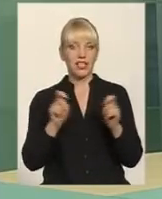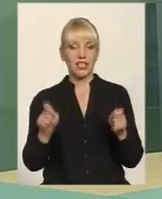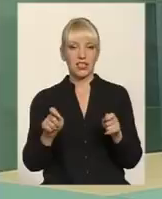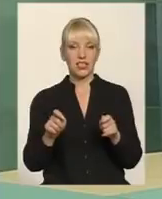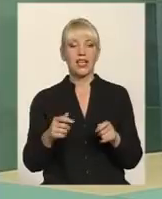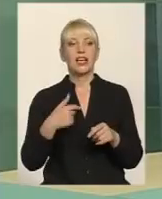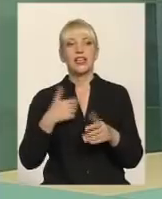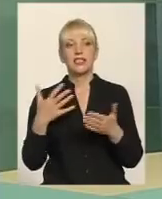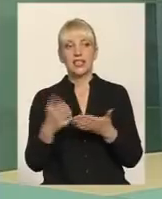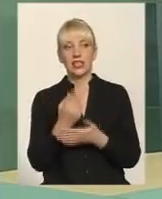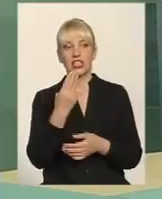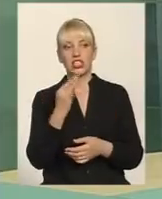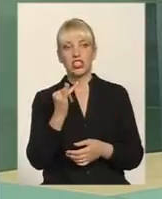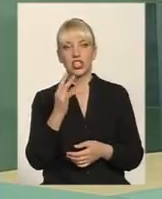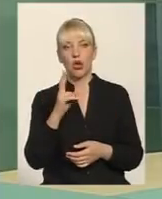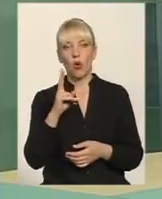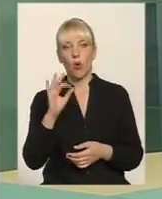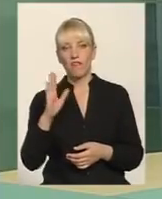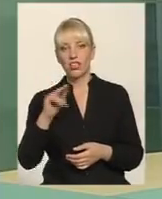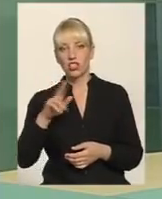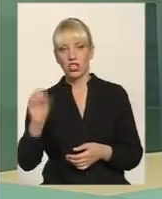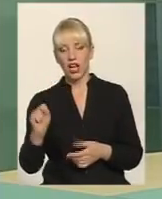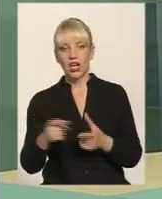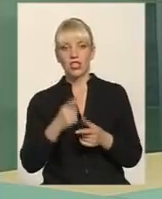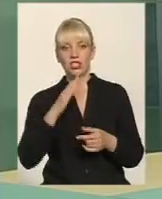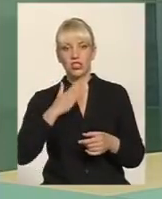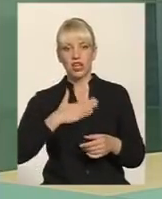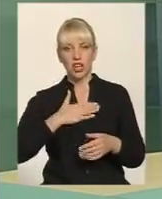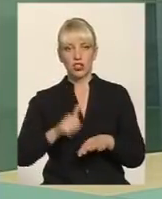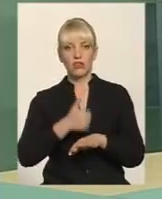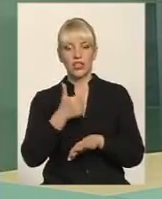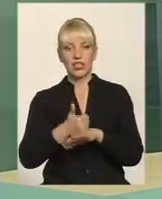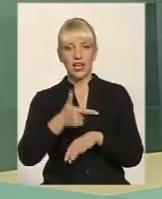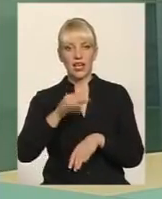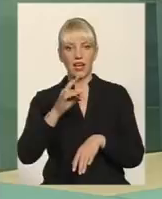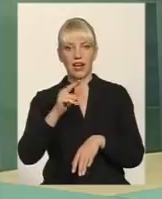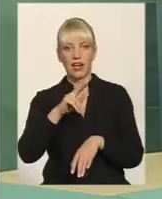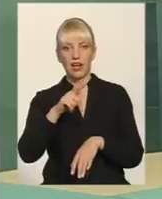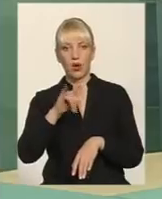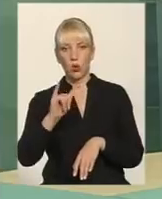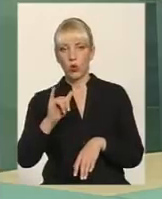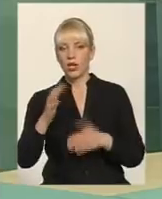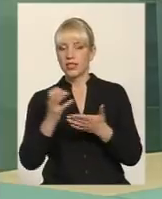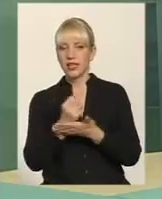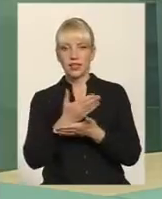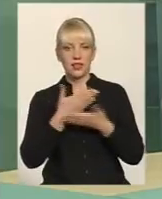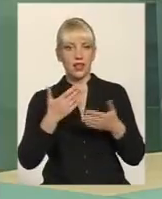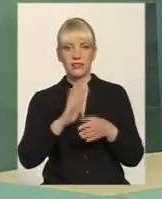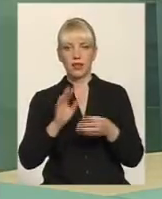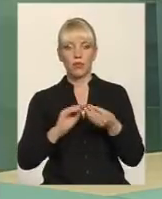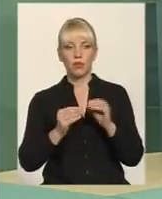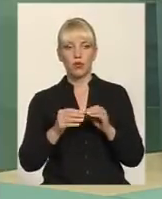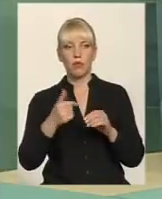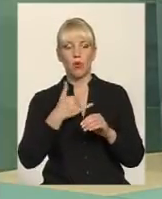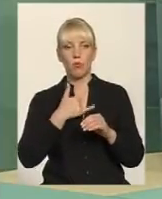знайти народного депутата Шиньковича, чи нашого лідера громадської організації Олександра Володимировича Герегу, знайти взагалі не проблема. У мене на